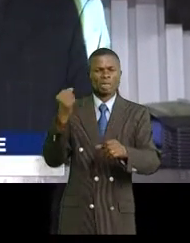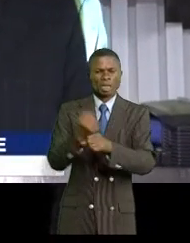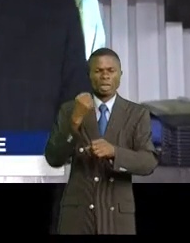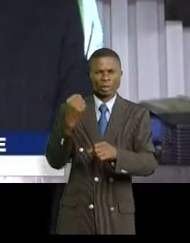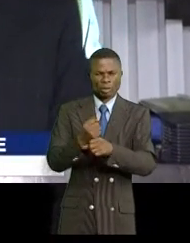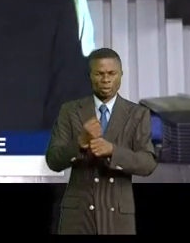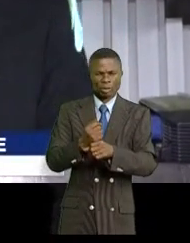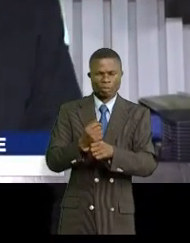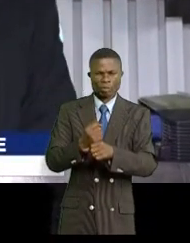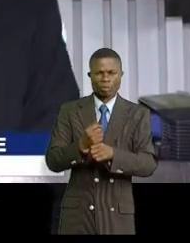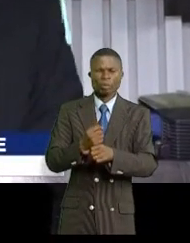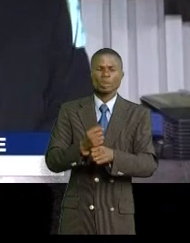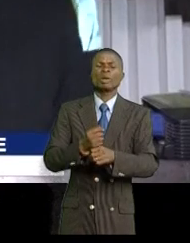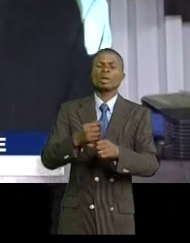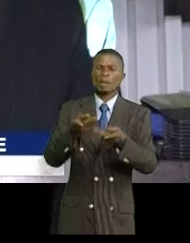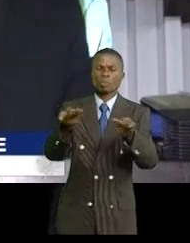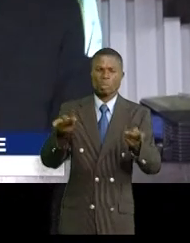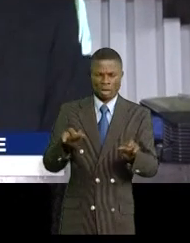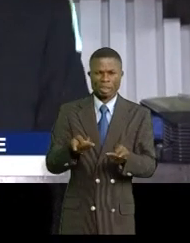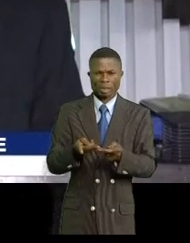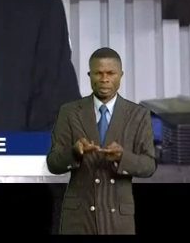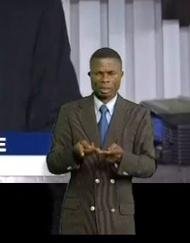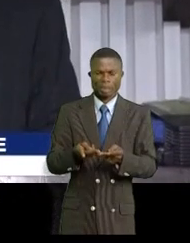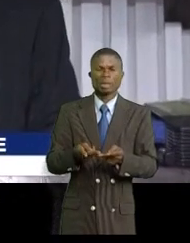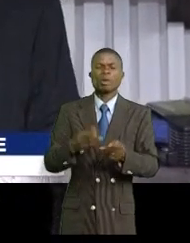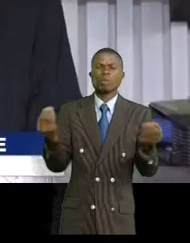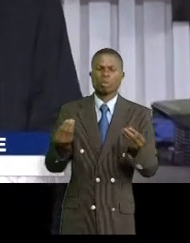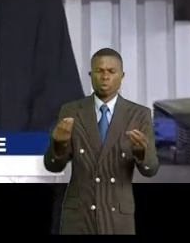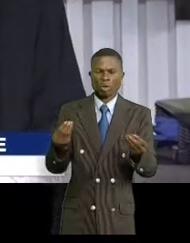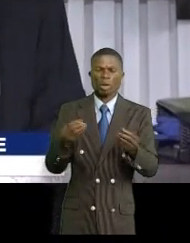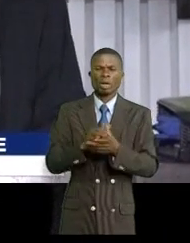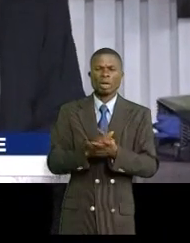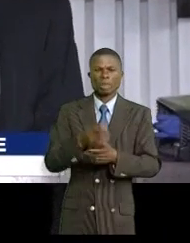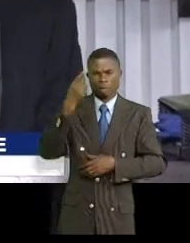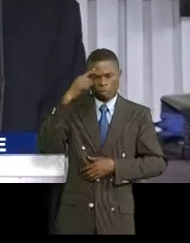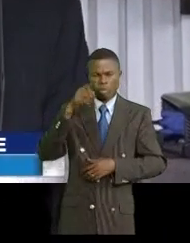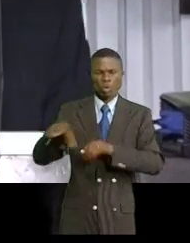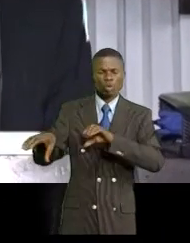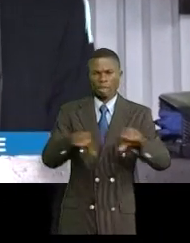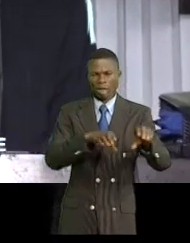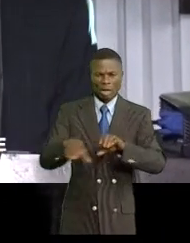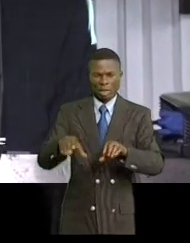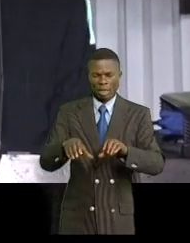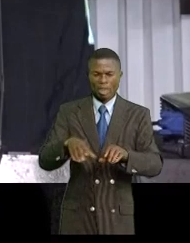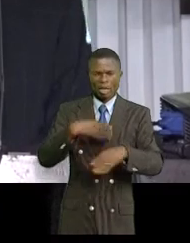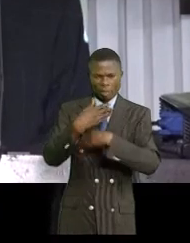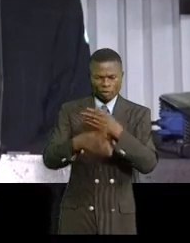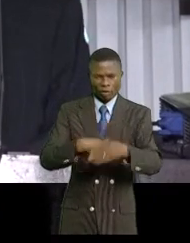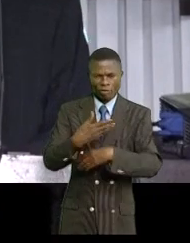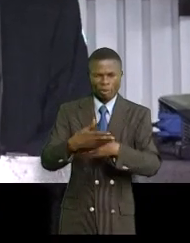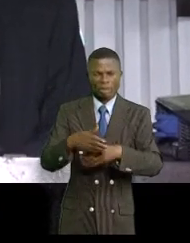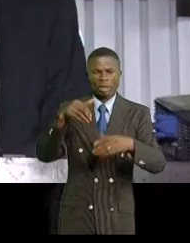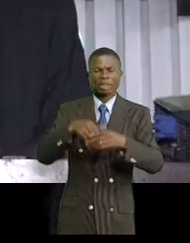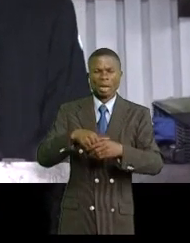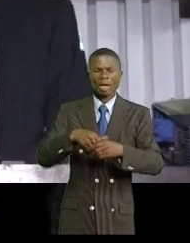de leurs fonctions, dans l'exercice des actions qui vont mener au